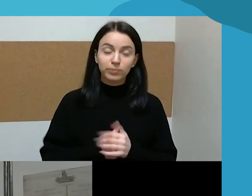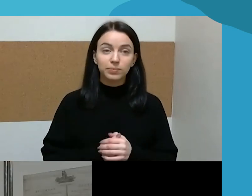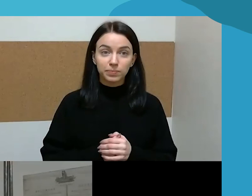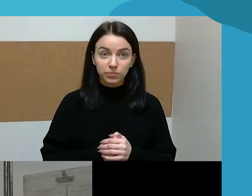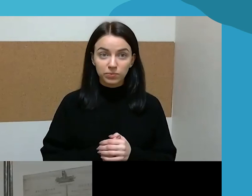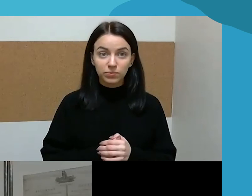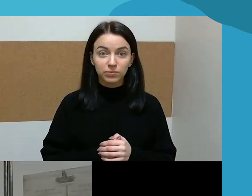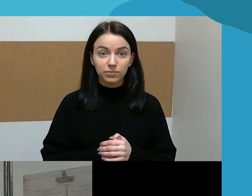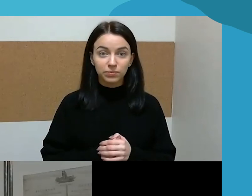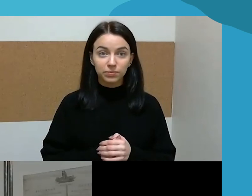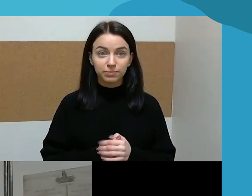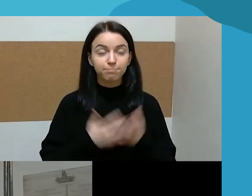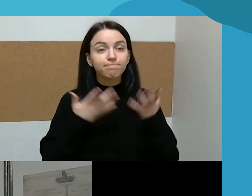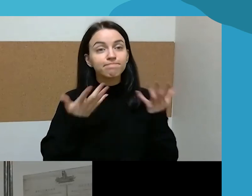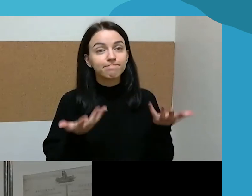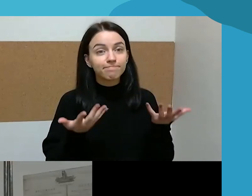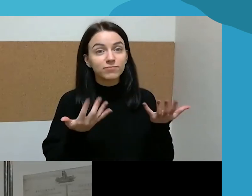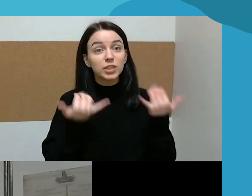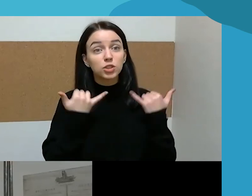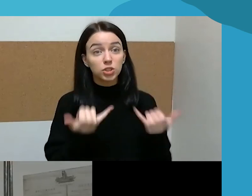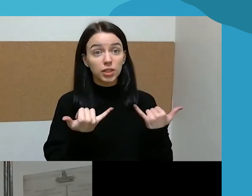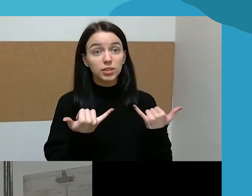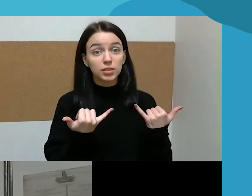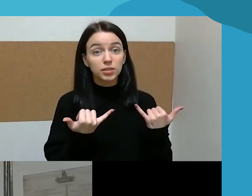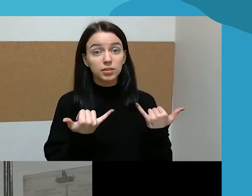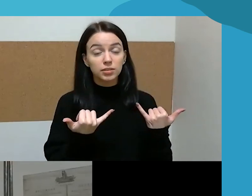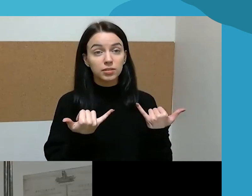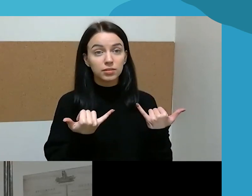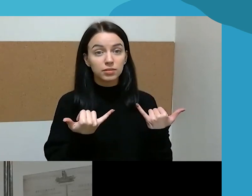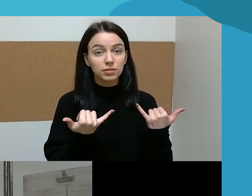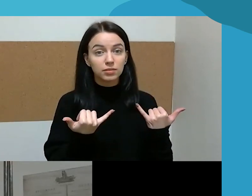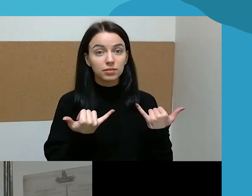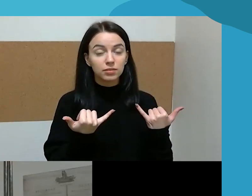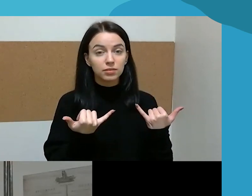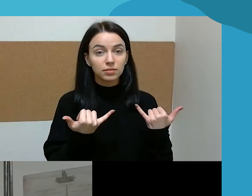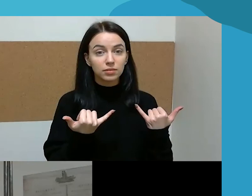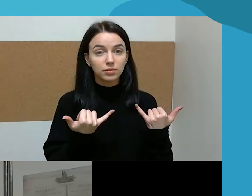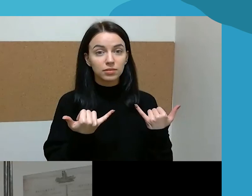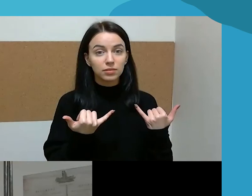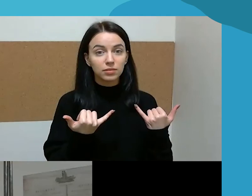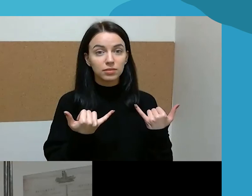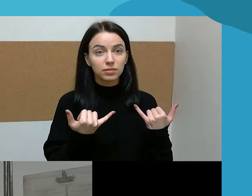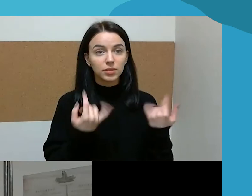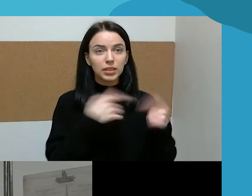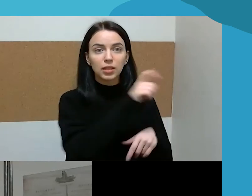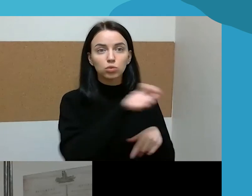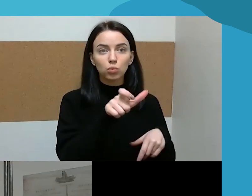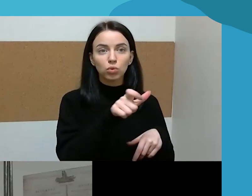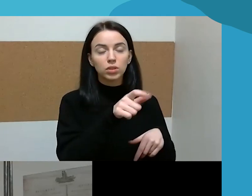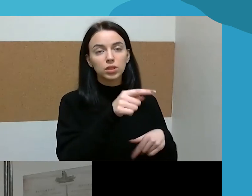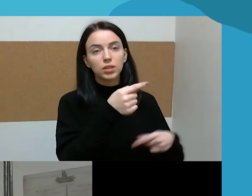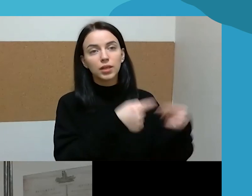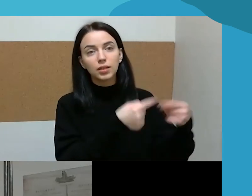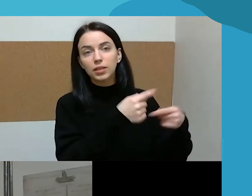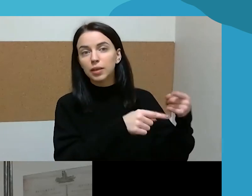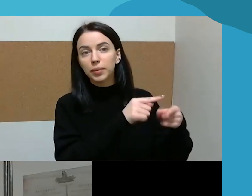Ir nu va šiandien ką mes atneša mums, kas nors išgyminaičių per langą į balkoną,